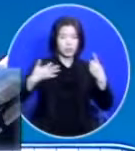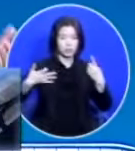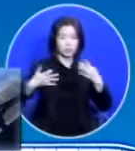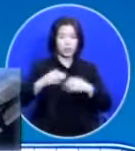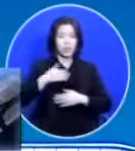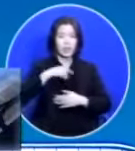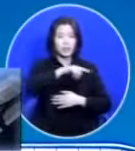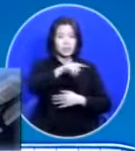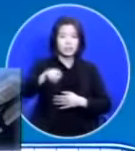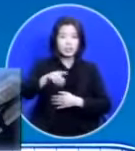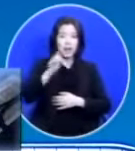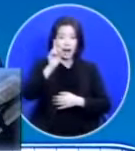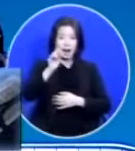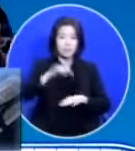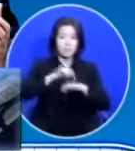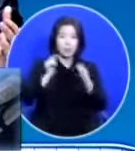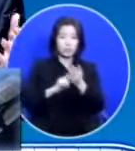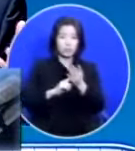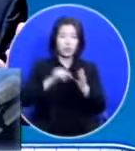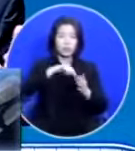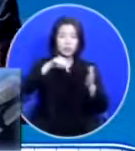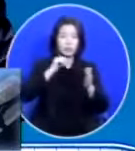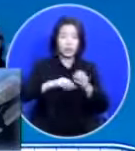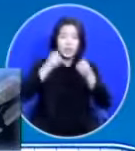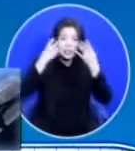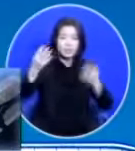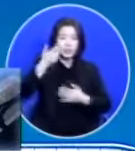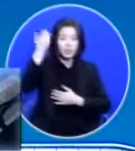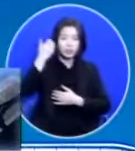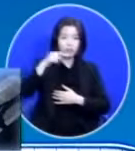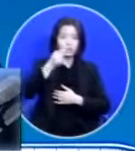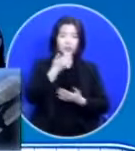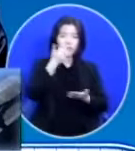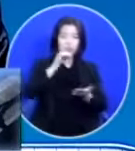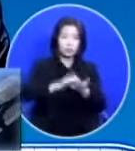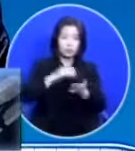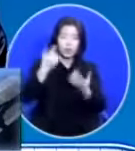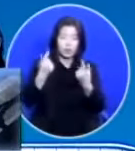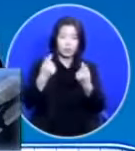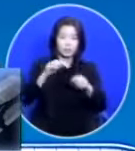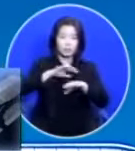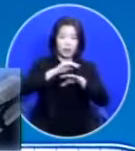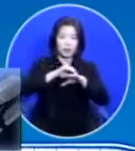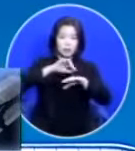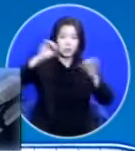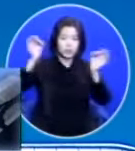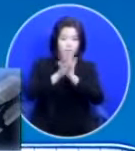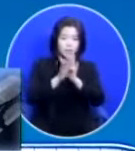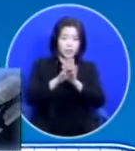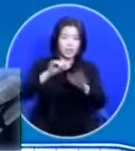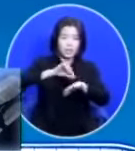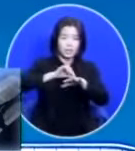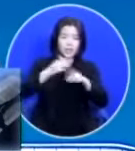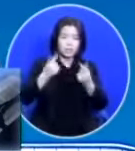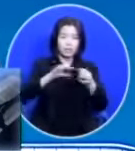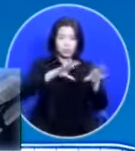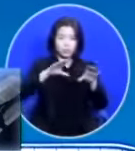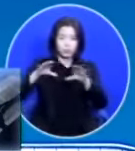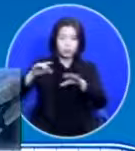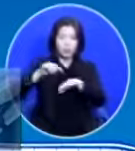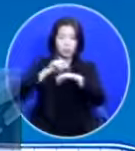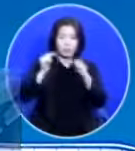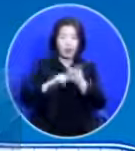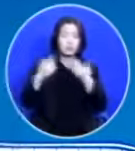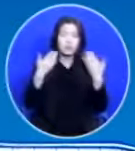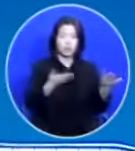속에 새 영을 주며 그 몸에서 돌 같은 마음을 제거하고 살처럼 부드러운 마음을 주어 이